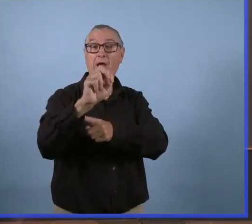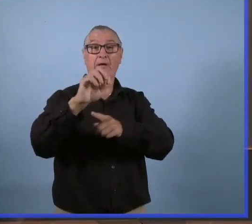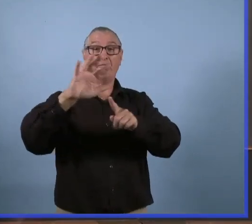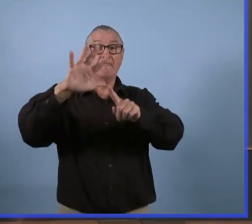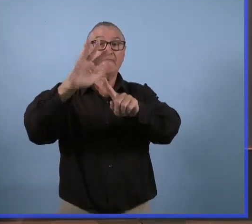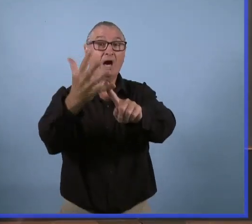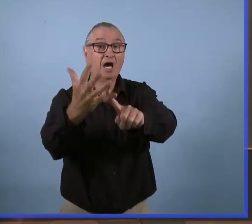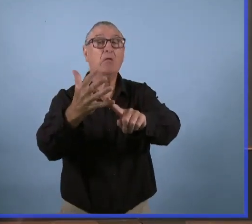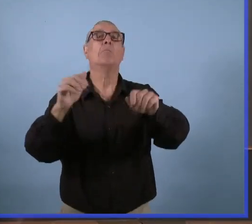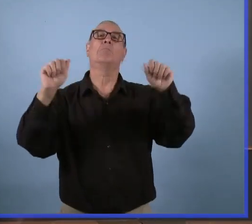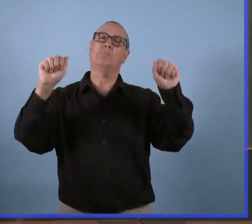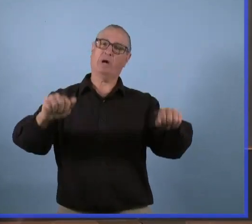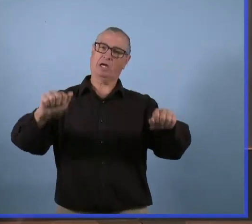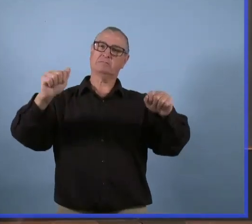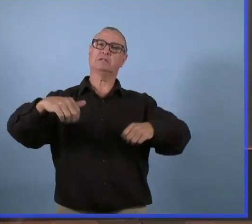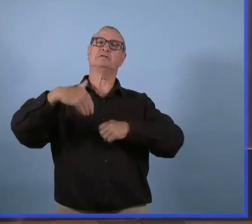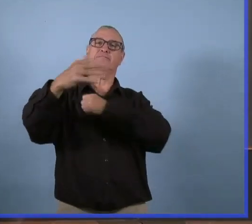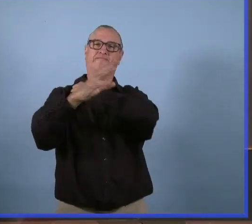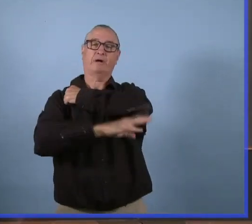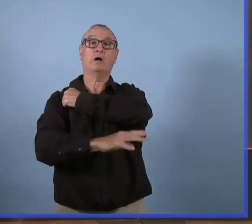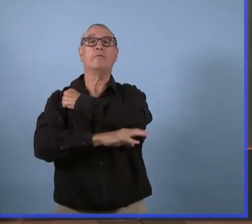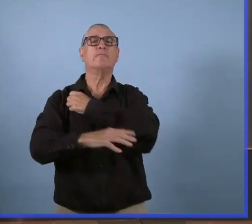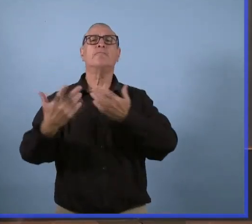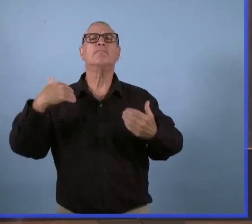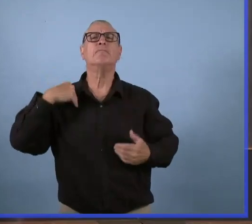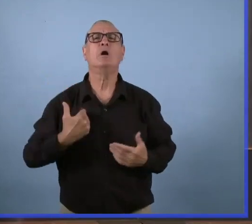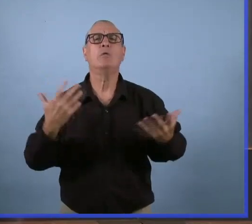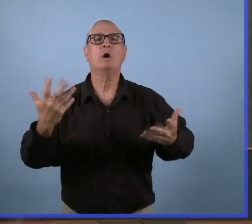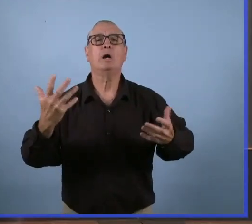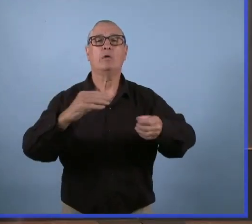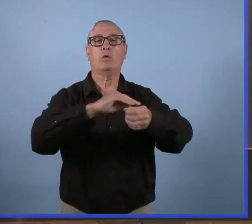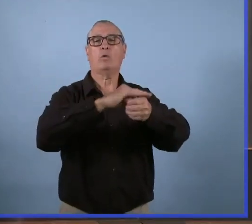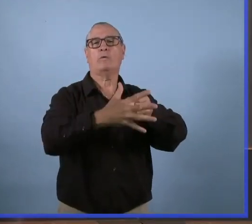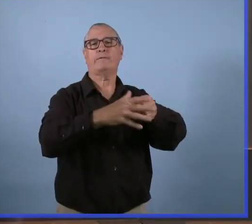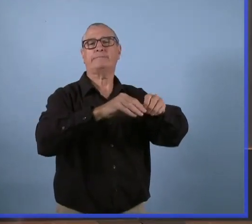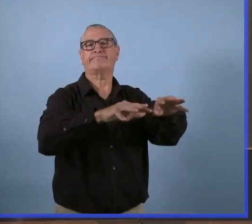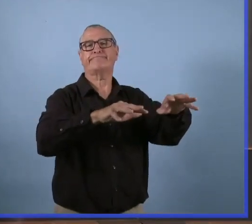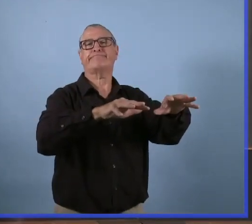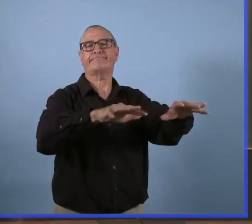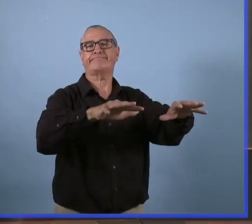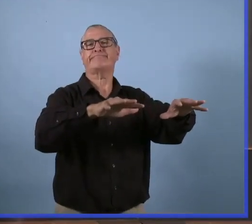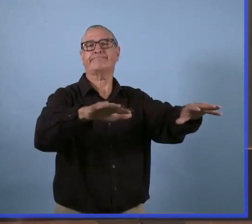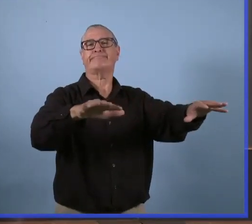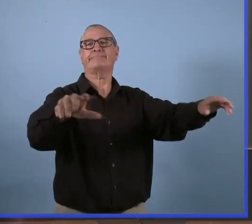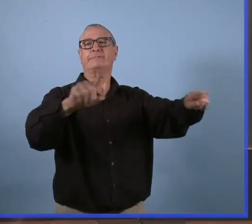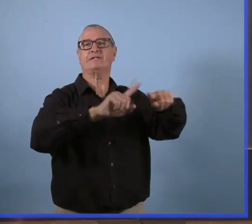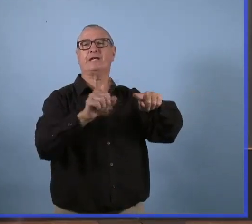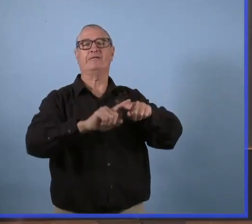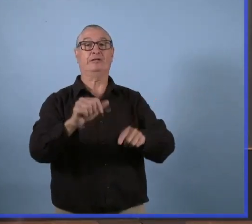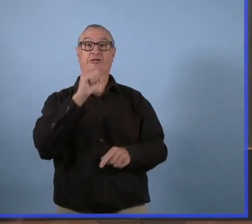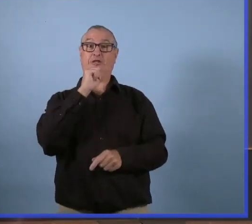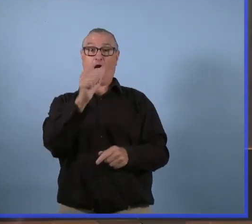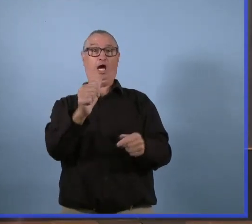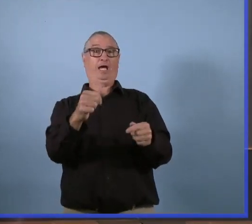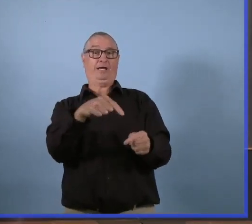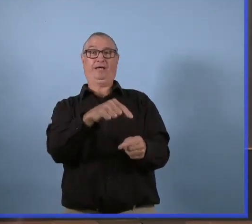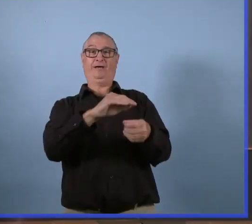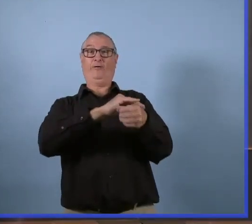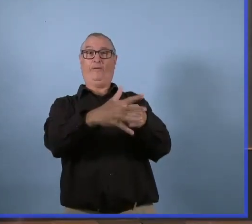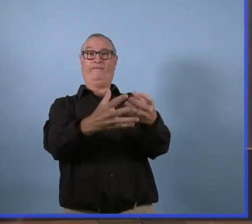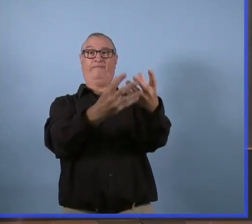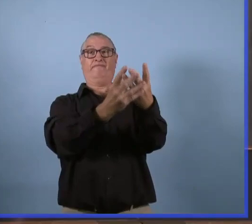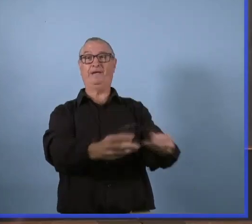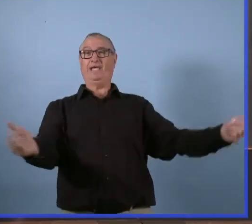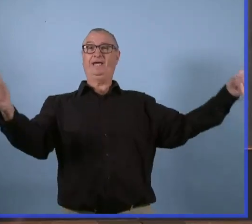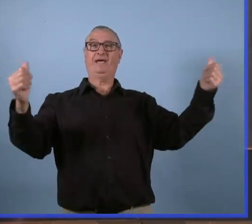Donc il y a le potentiel d'une quatrième voire d'une cinquième vague. Parce que la COVID est endémique. Ça veut dire qu'elle ne va pas disparaître. Elle va toujours être là,